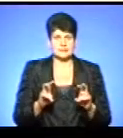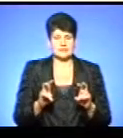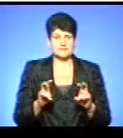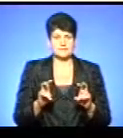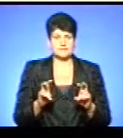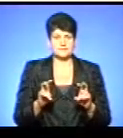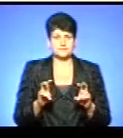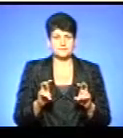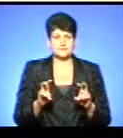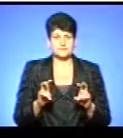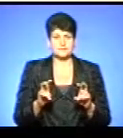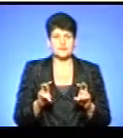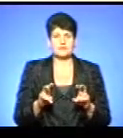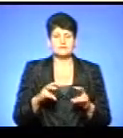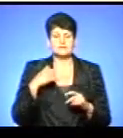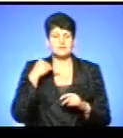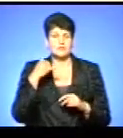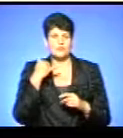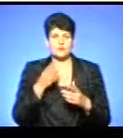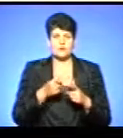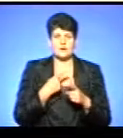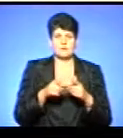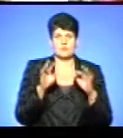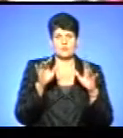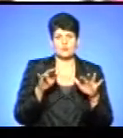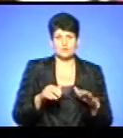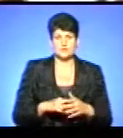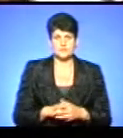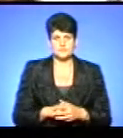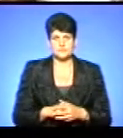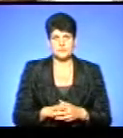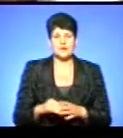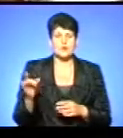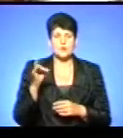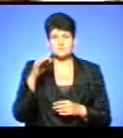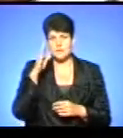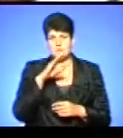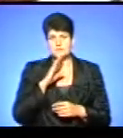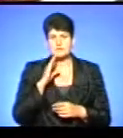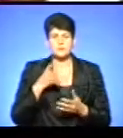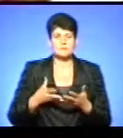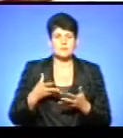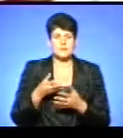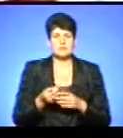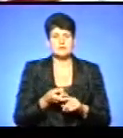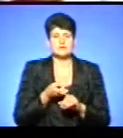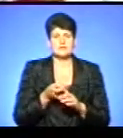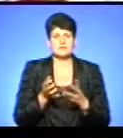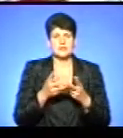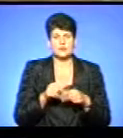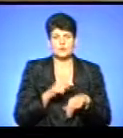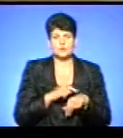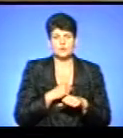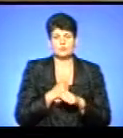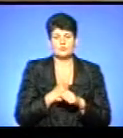в телефоні чи в комп'ютері, чи мультики. Розмір батьківської плати залежить від кількості годин роботи